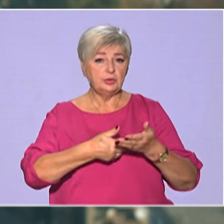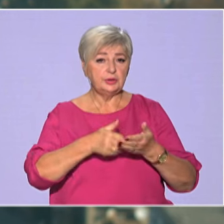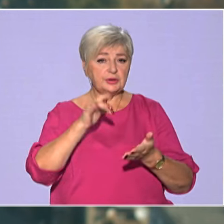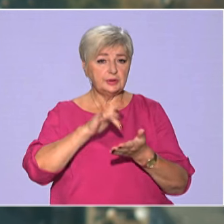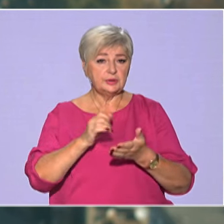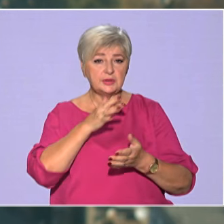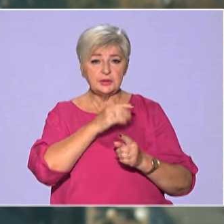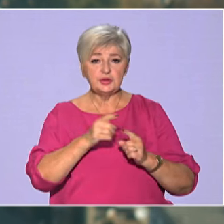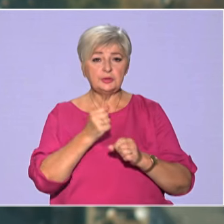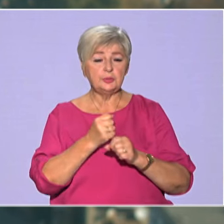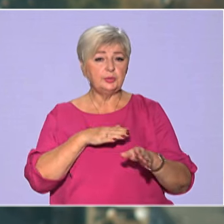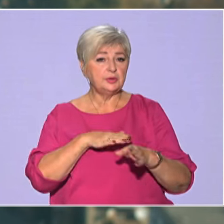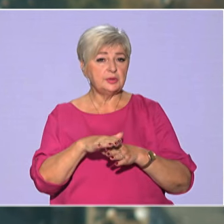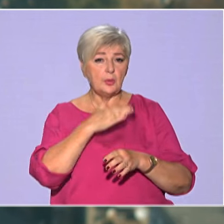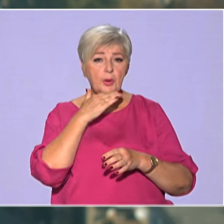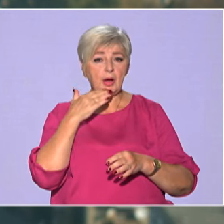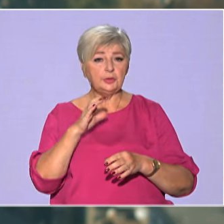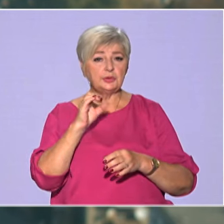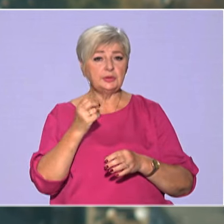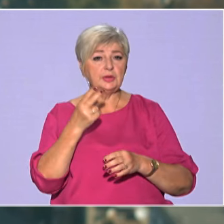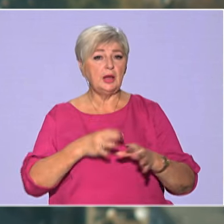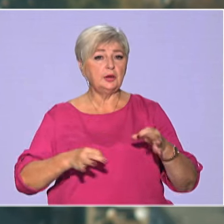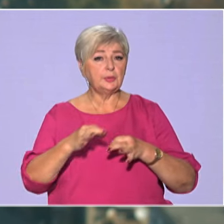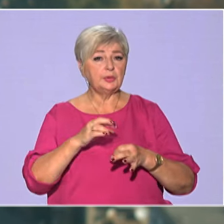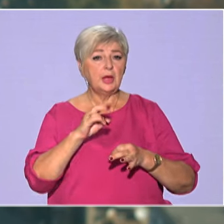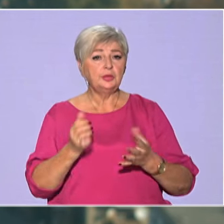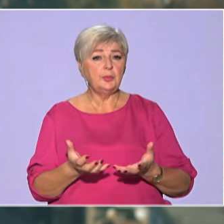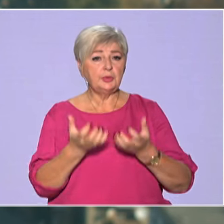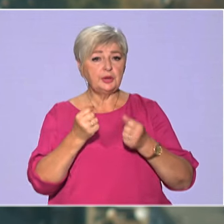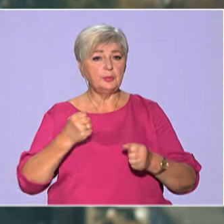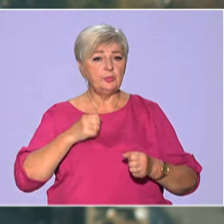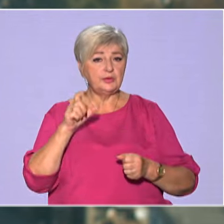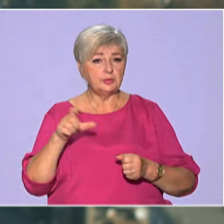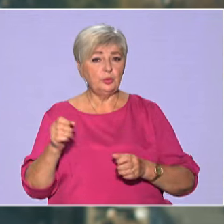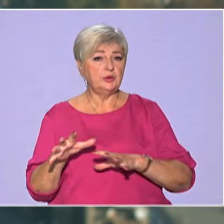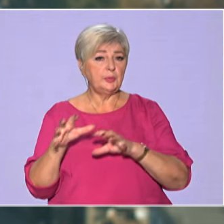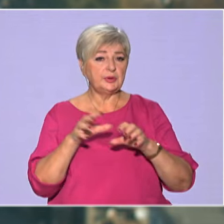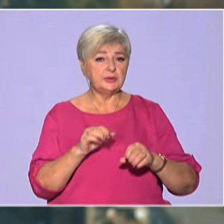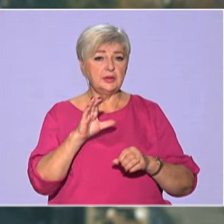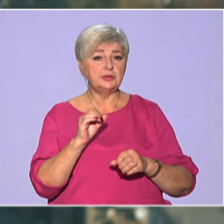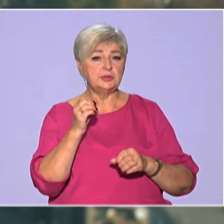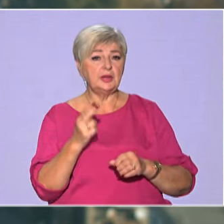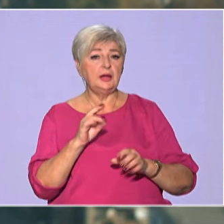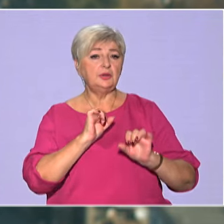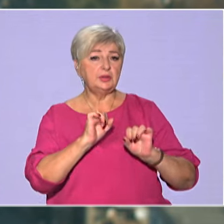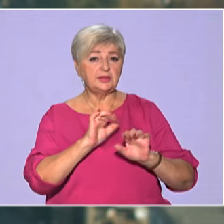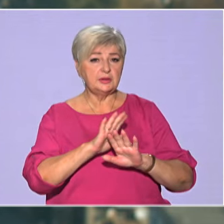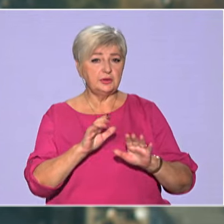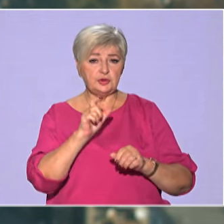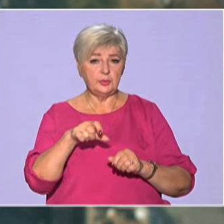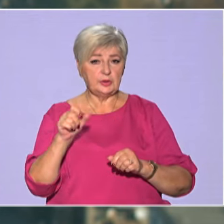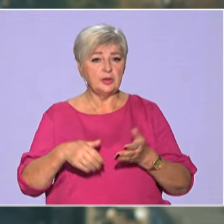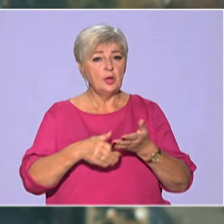роботи реалізував багато соціальних проєктів на підтримку військових, переселенців та соціально незахищених мешканців.